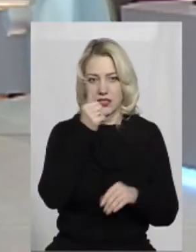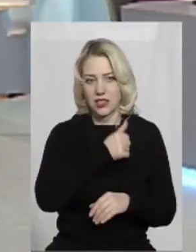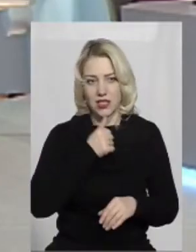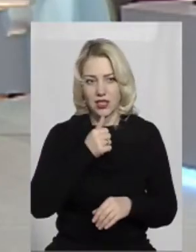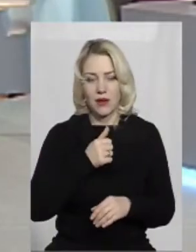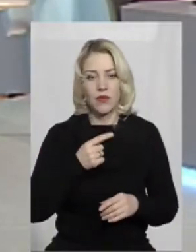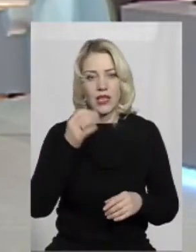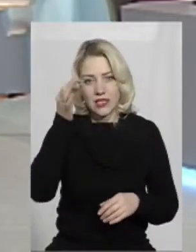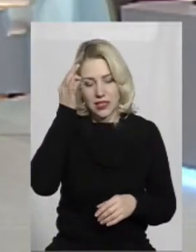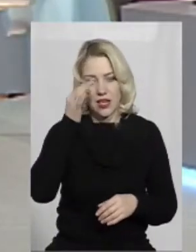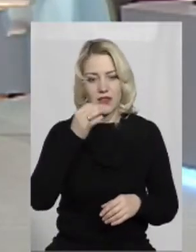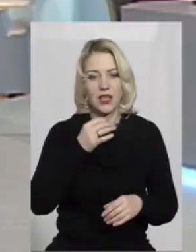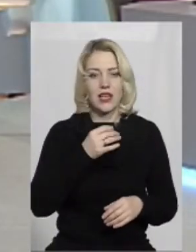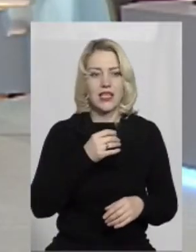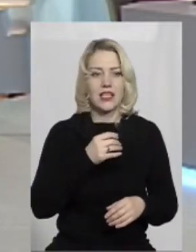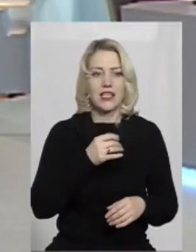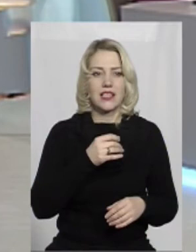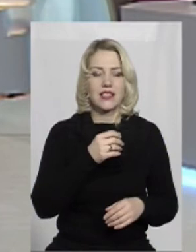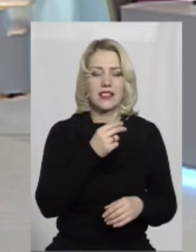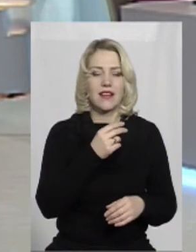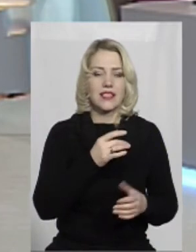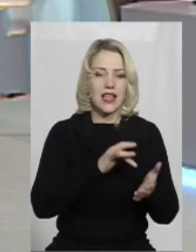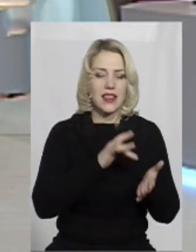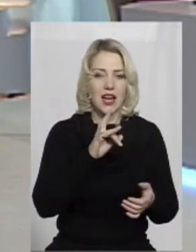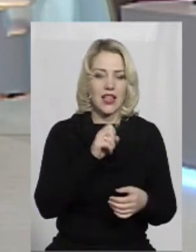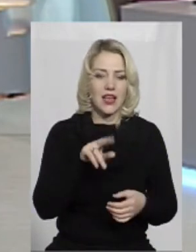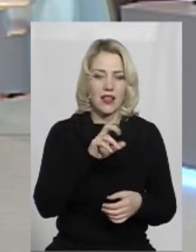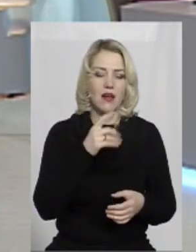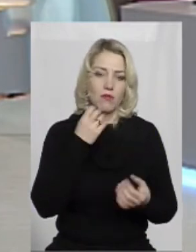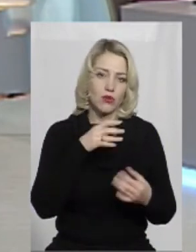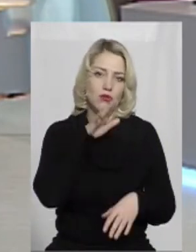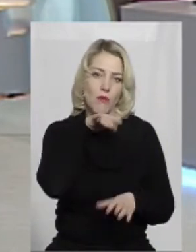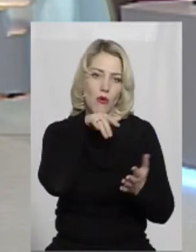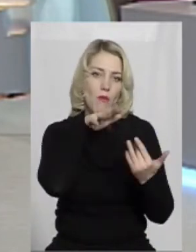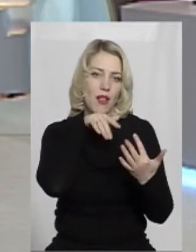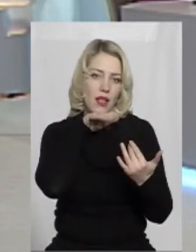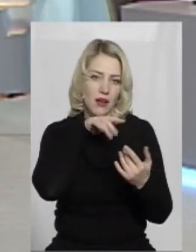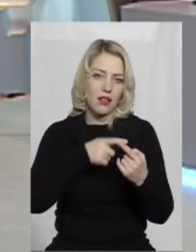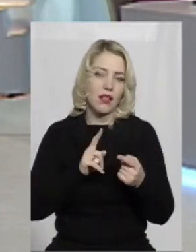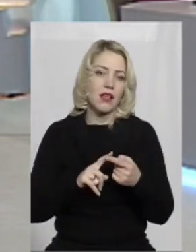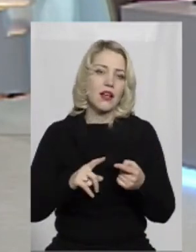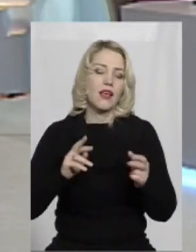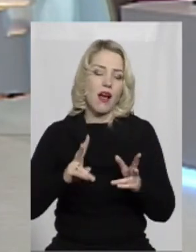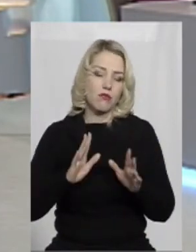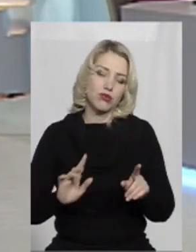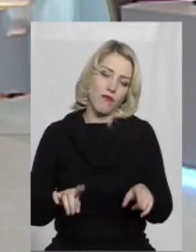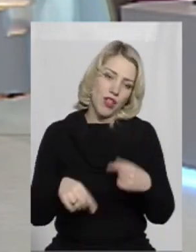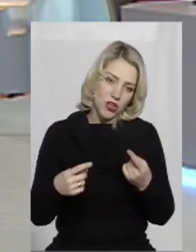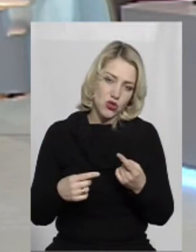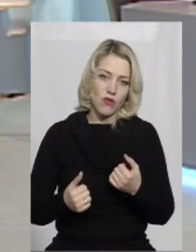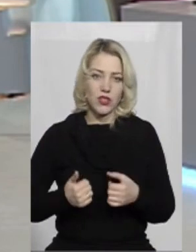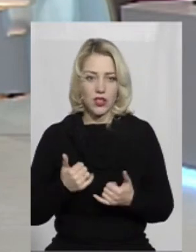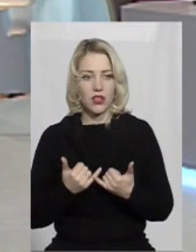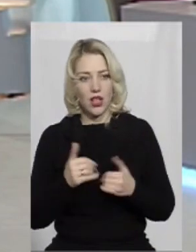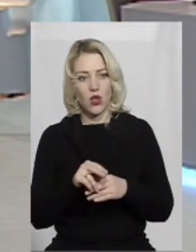Українську Центральну Раду, про балакала, про те, як ми будемо влаштовувати гідні